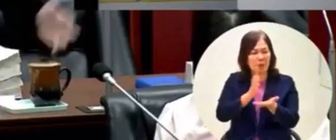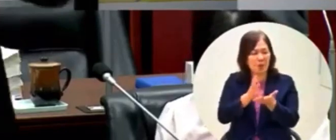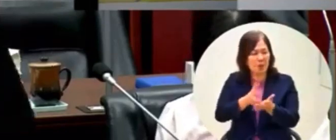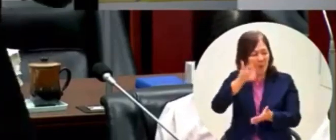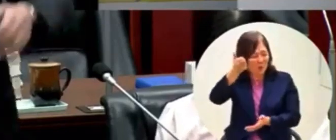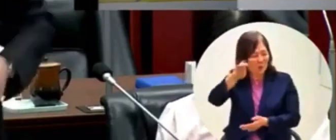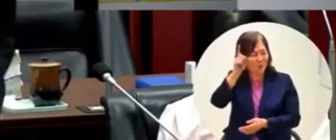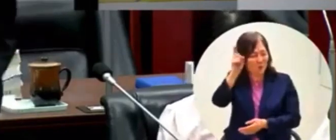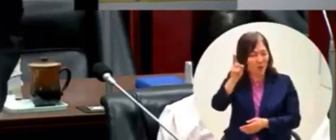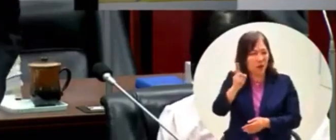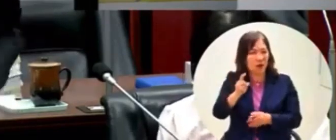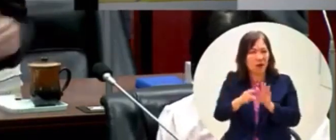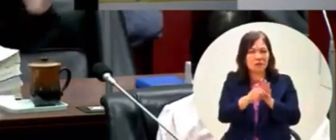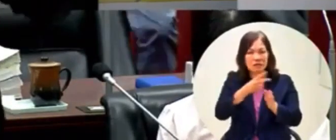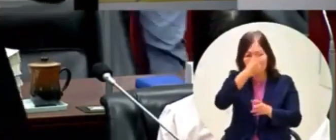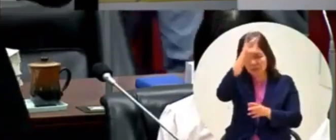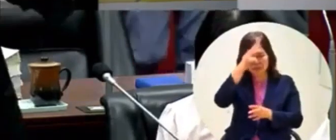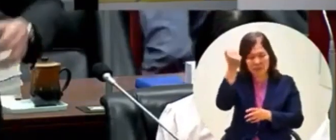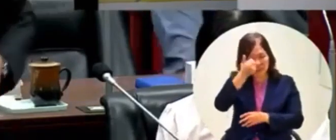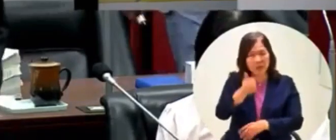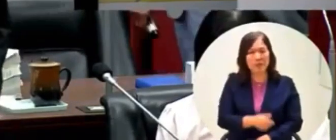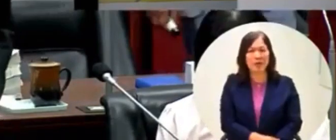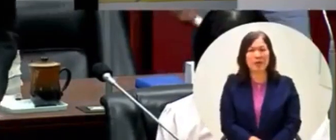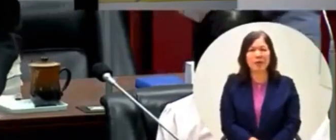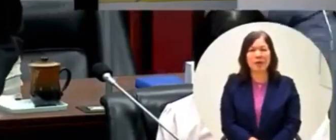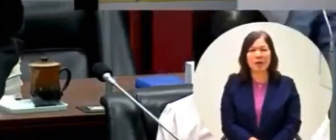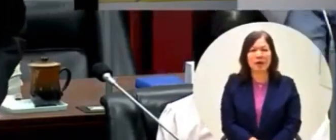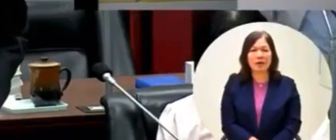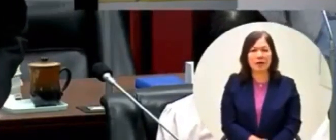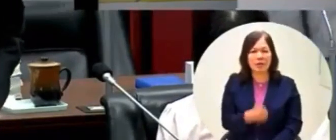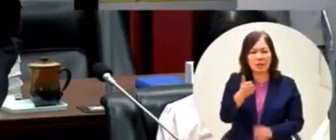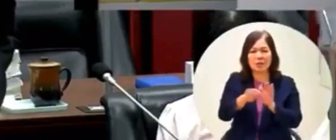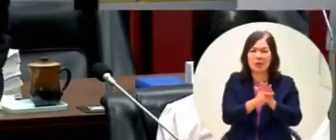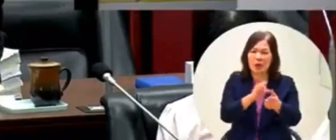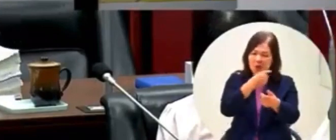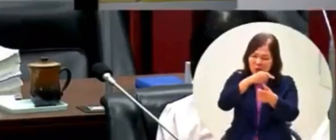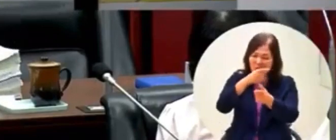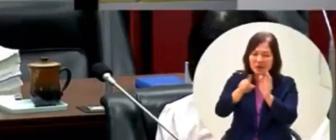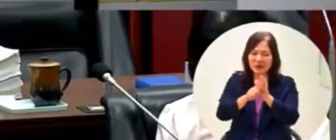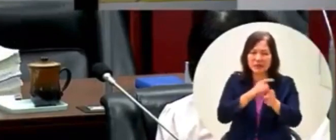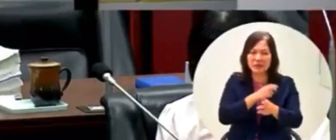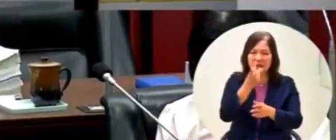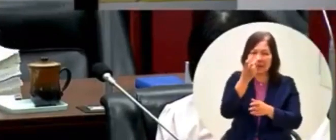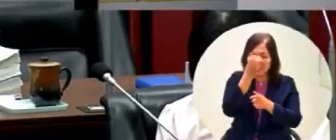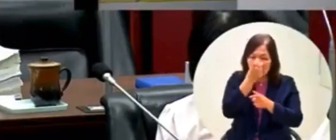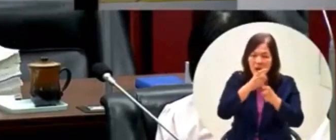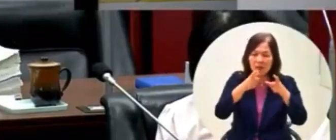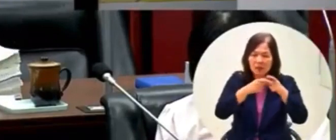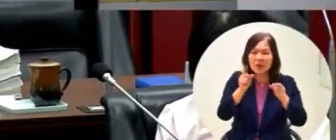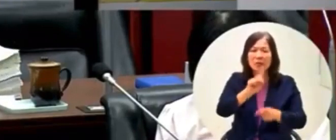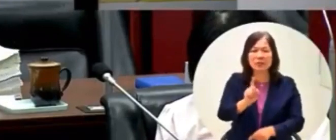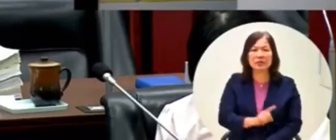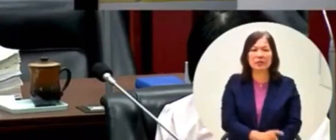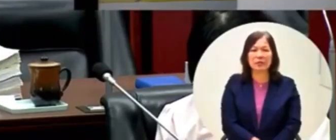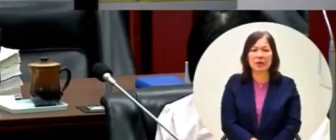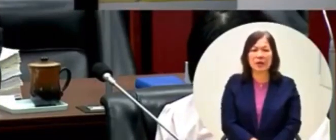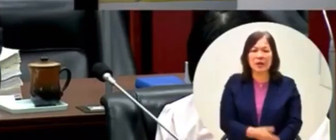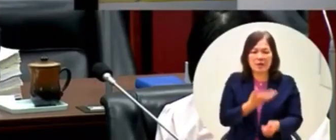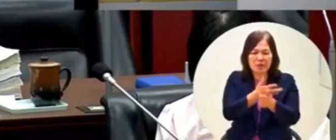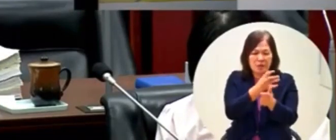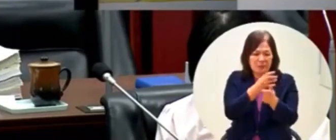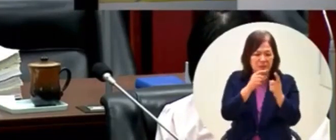是曹凡榮你最好的發言人就跟大家教說什麼叫做贊票就是要讓人有壓力